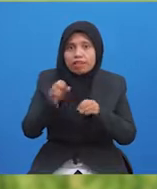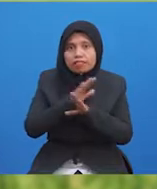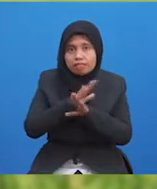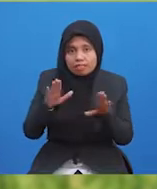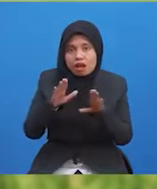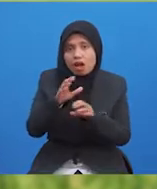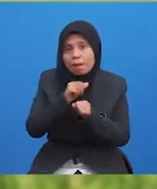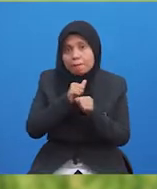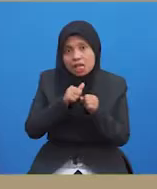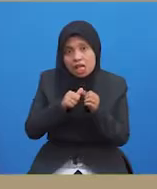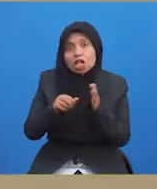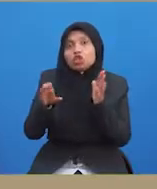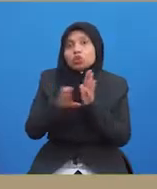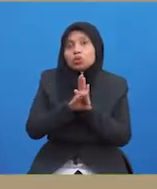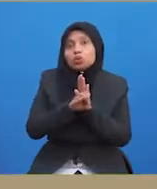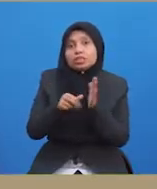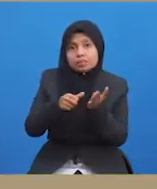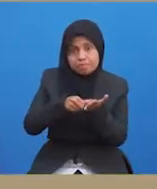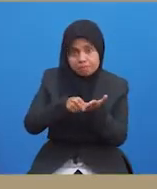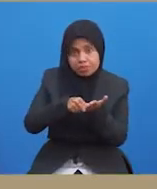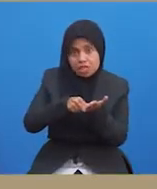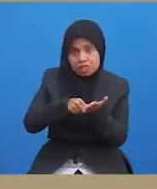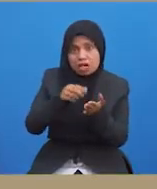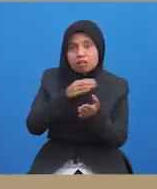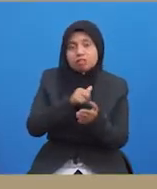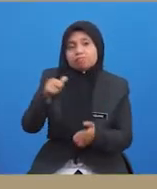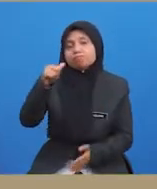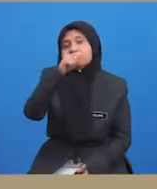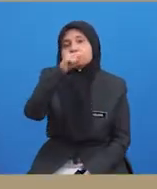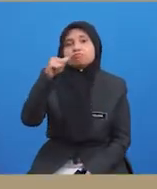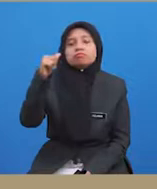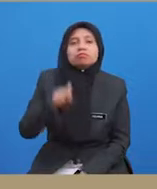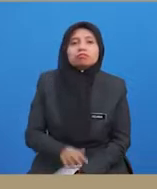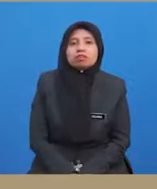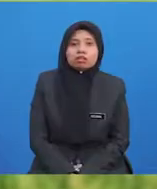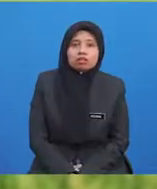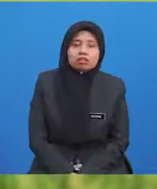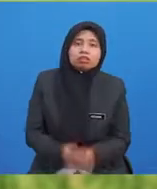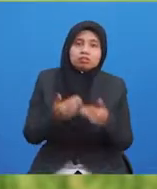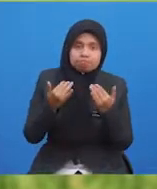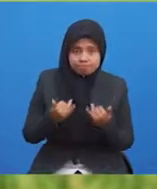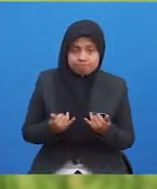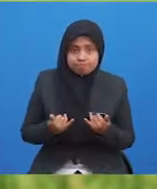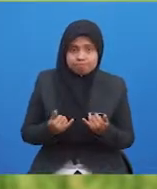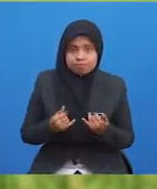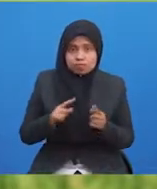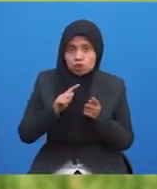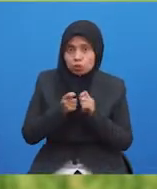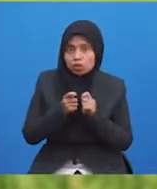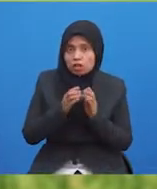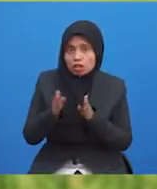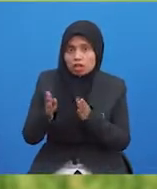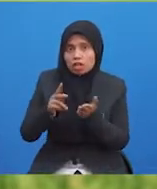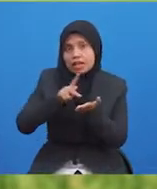mengambil bahan terlarang seperti dadah dan alkohol. Sekarang kita beralih pula